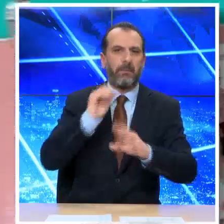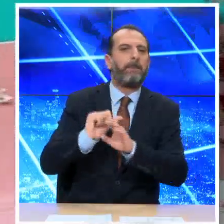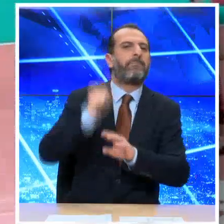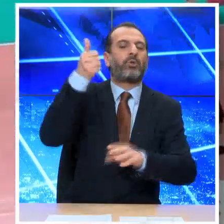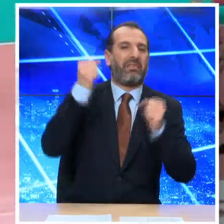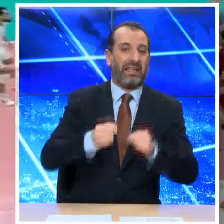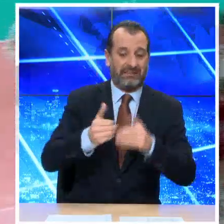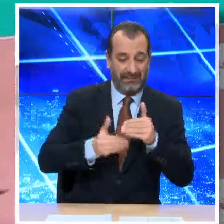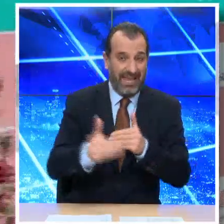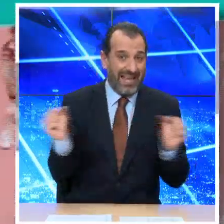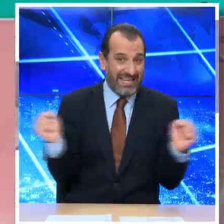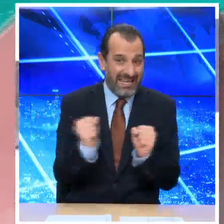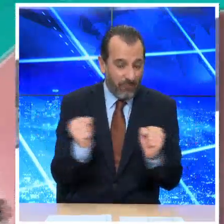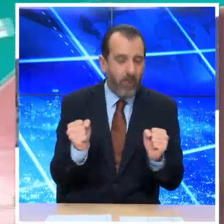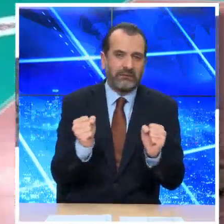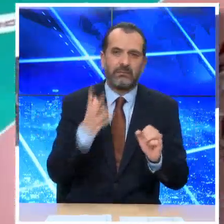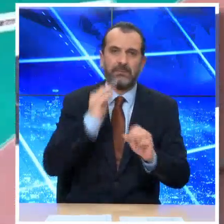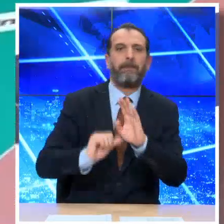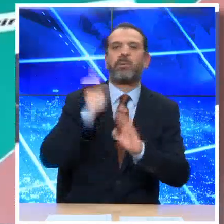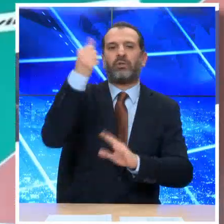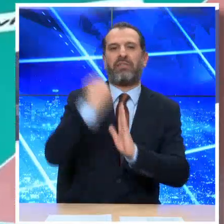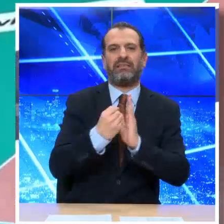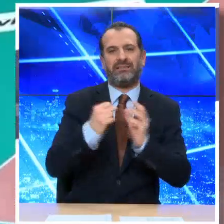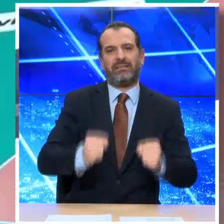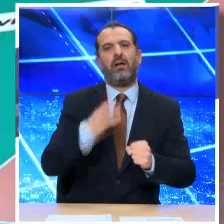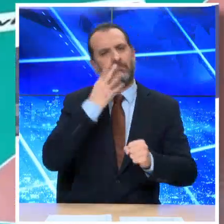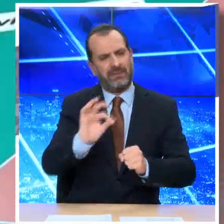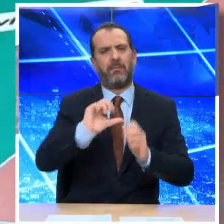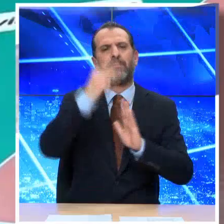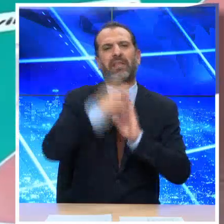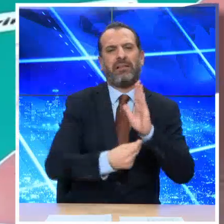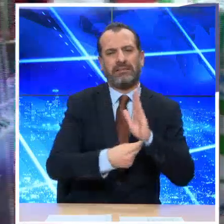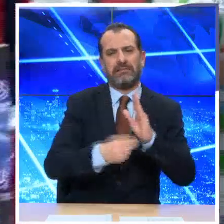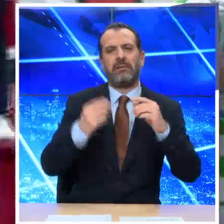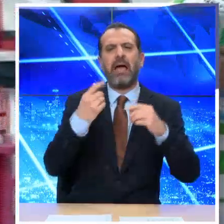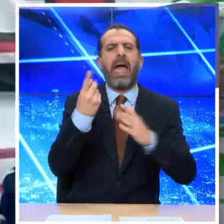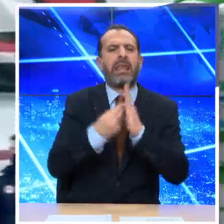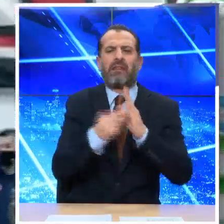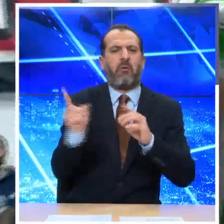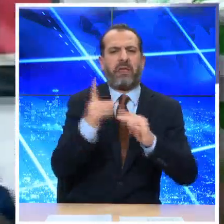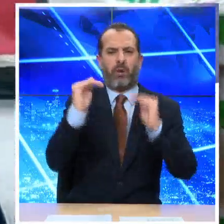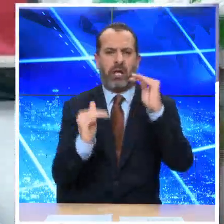αβαθμολογίας μετά από 7 αγωνιστικές με ένα βαθμό περισσότερο από τον Ολυμπιακό.